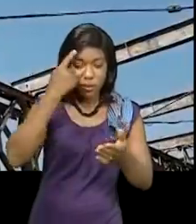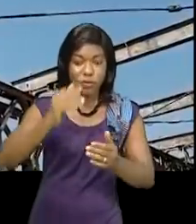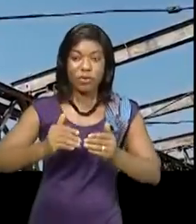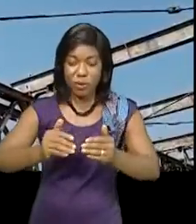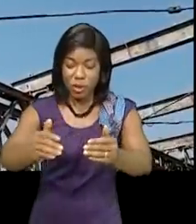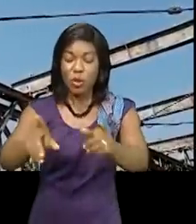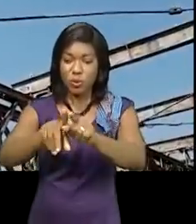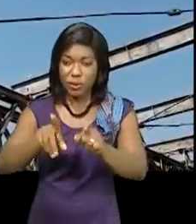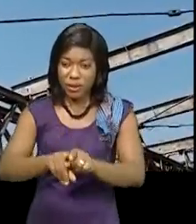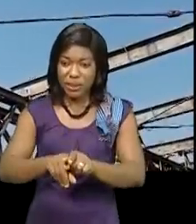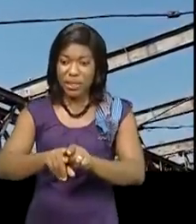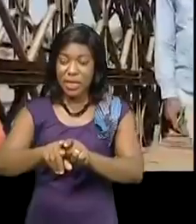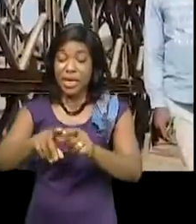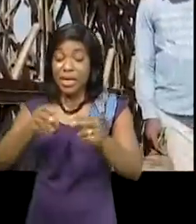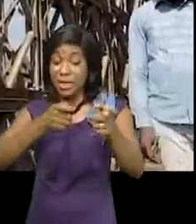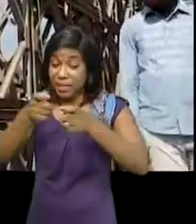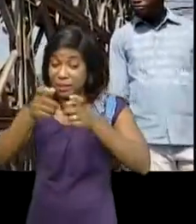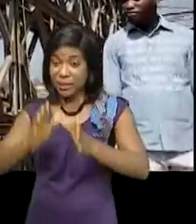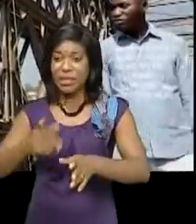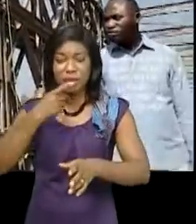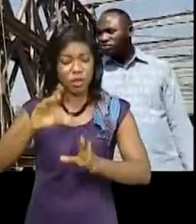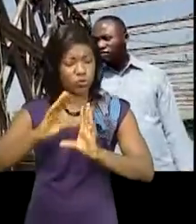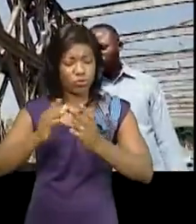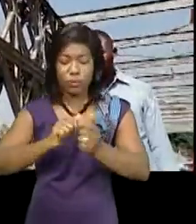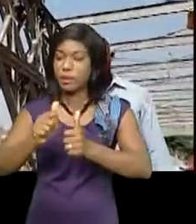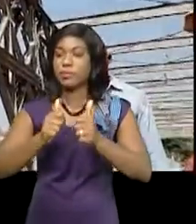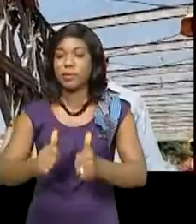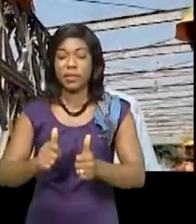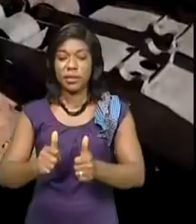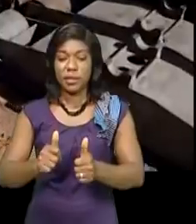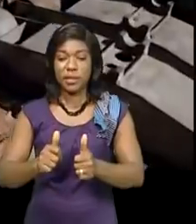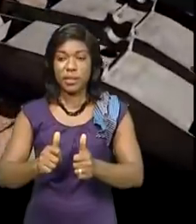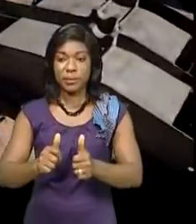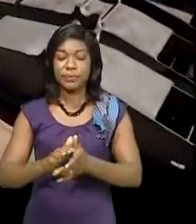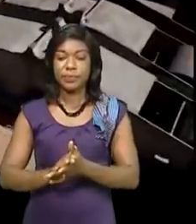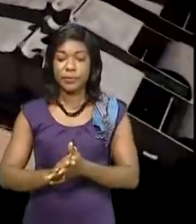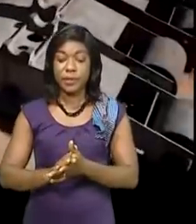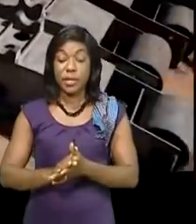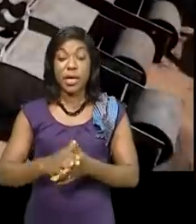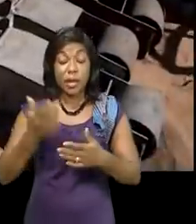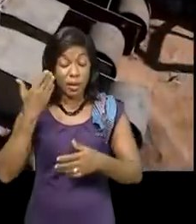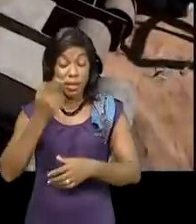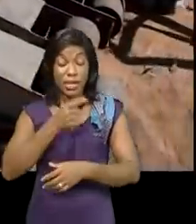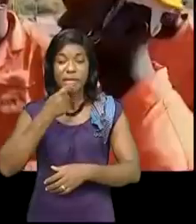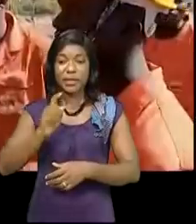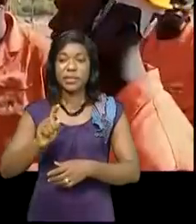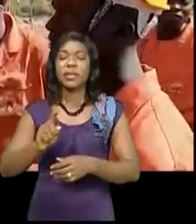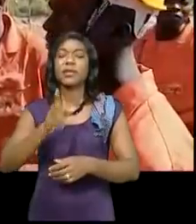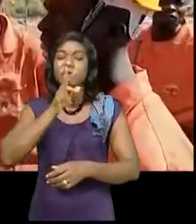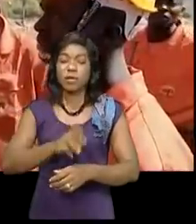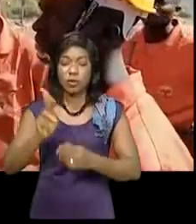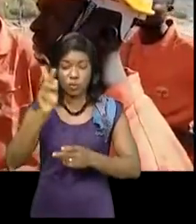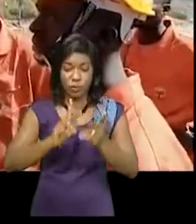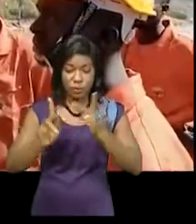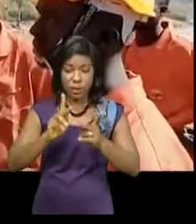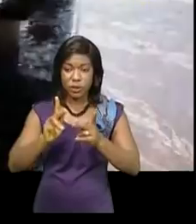normal des travaux depuis son lancement il y a deux semaines. Bernard Moutamba rassure la population de ce coin quant au